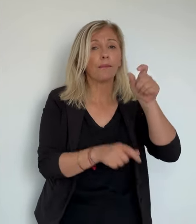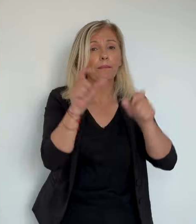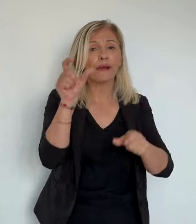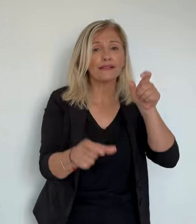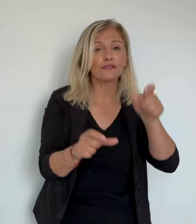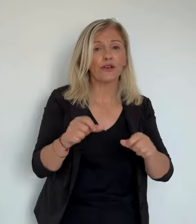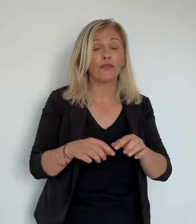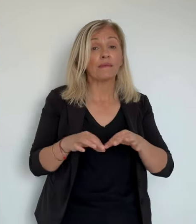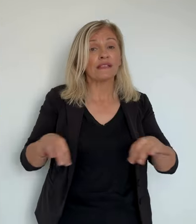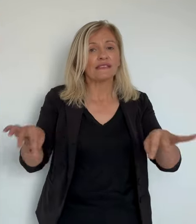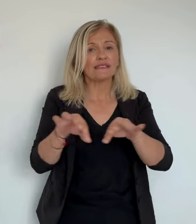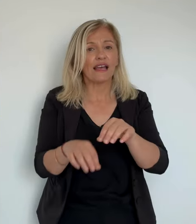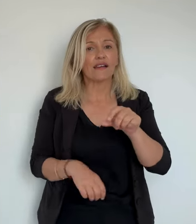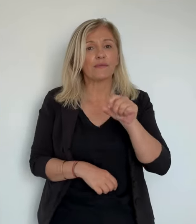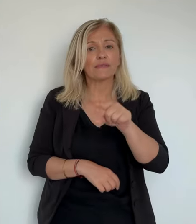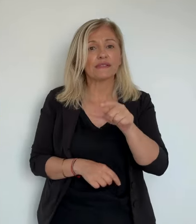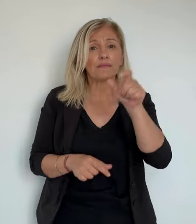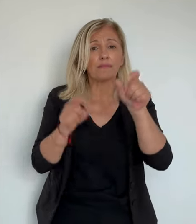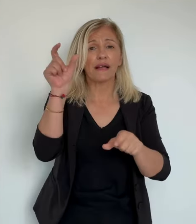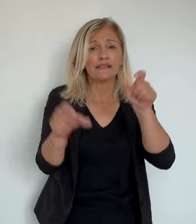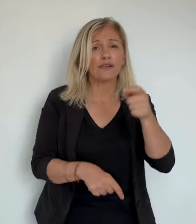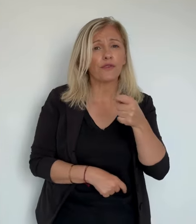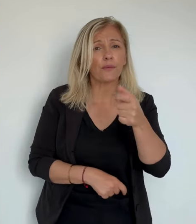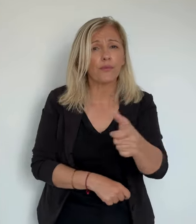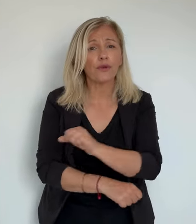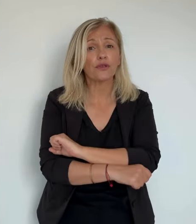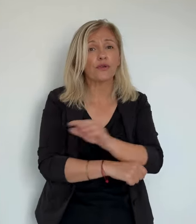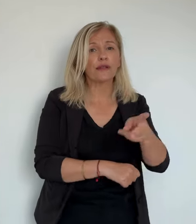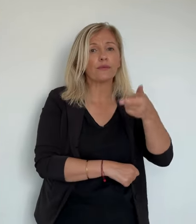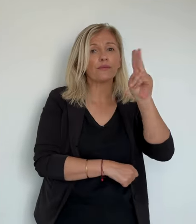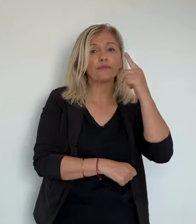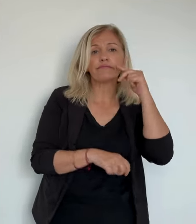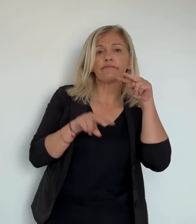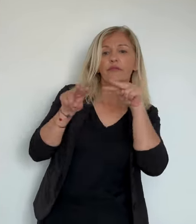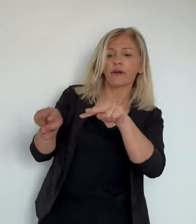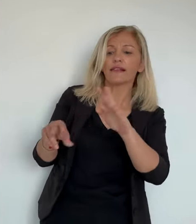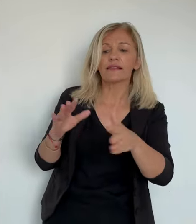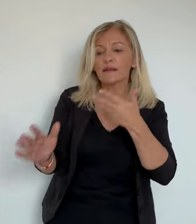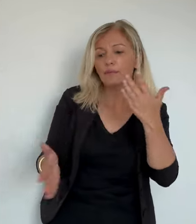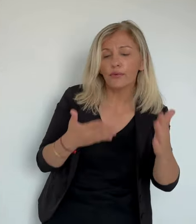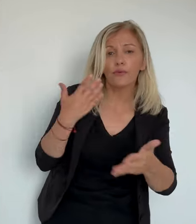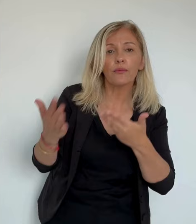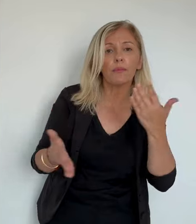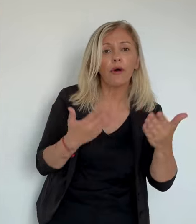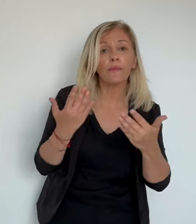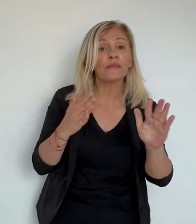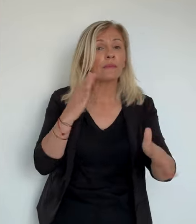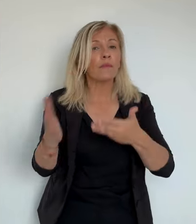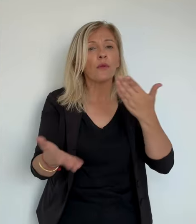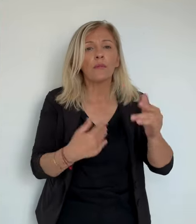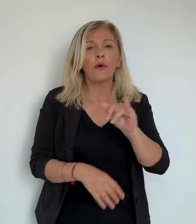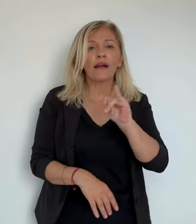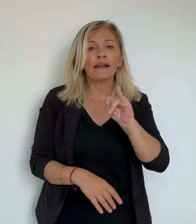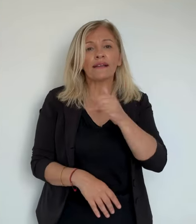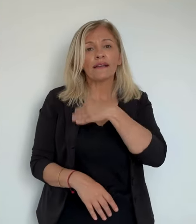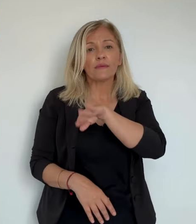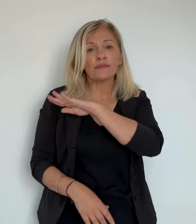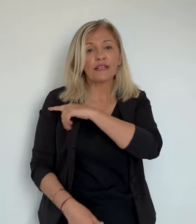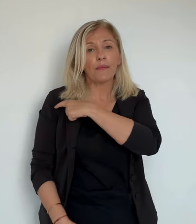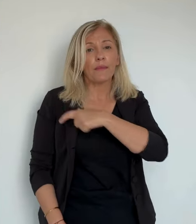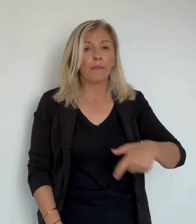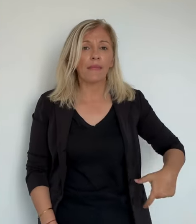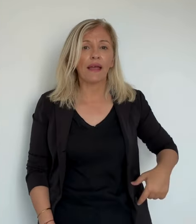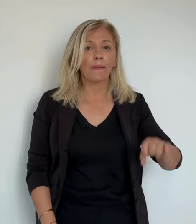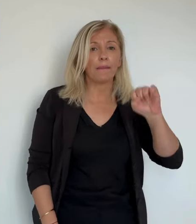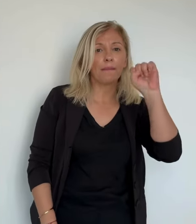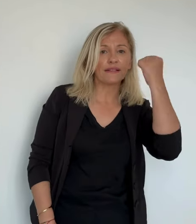autant de journalistes que de spectateurs qui étaient présents à l'intérieur pour assister aux opérations de dépouillement. Opération de dépouillement présidée par le maire de Bastia,